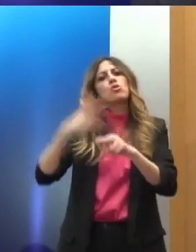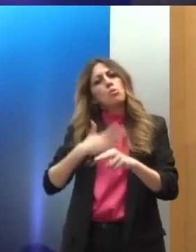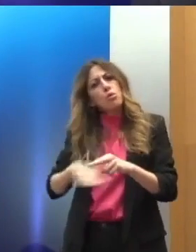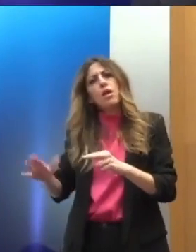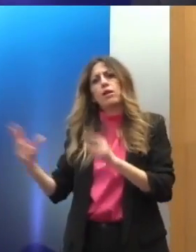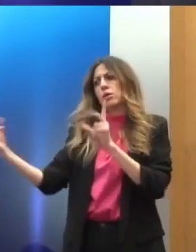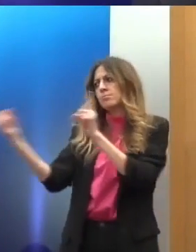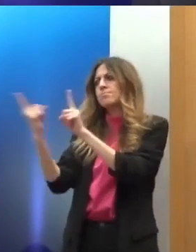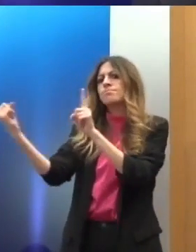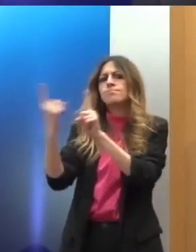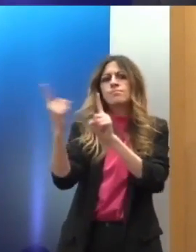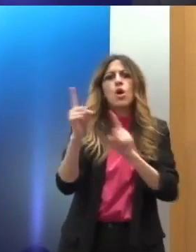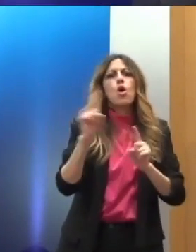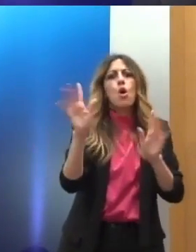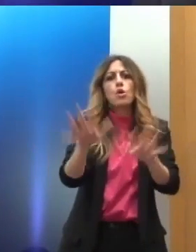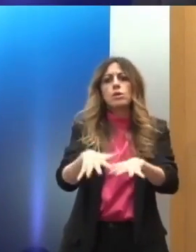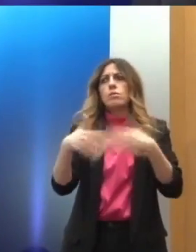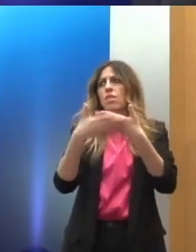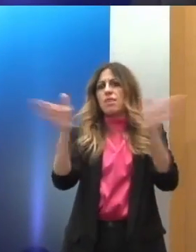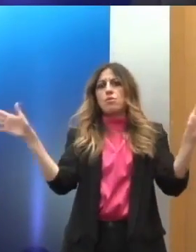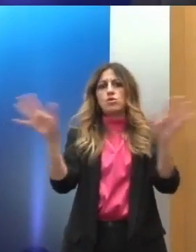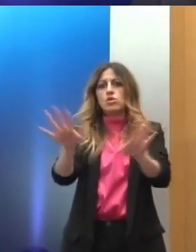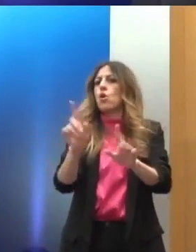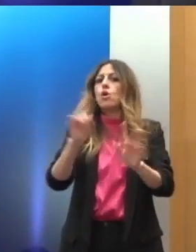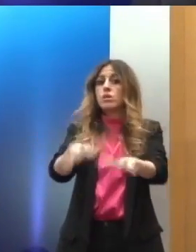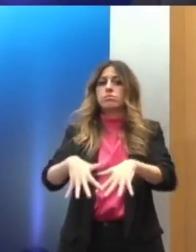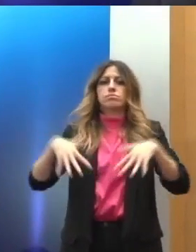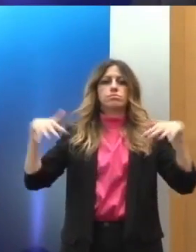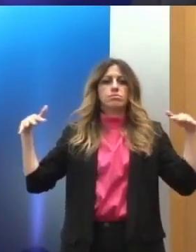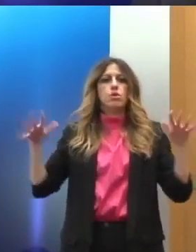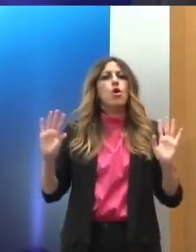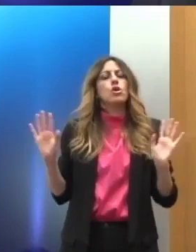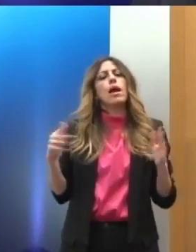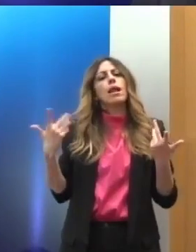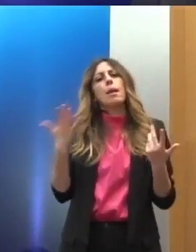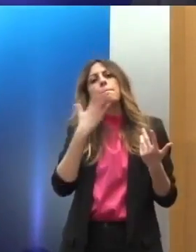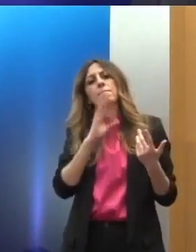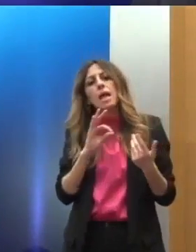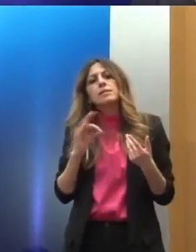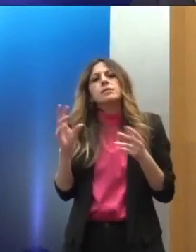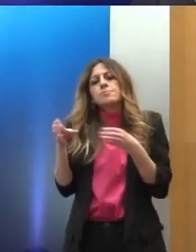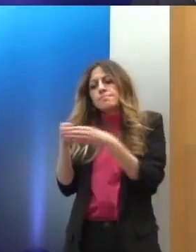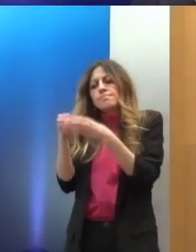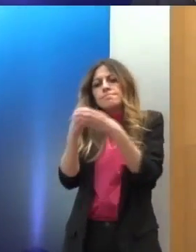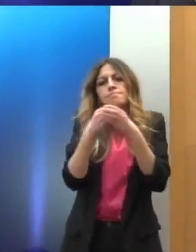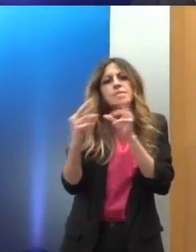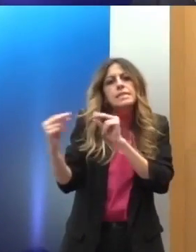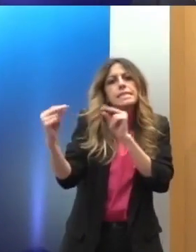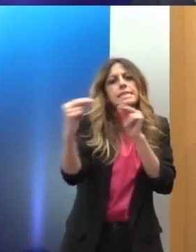Όχι πλέον ενώπιον κοινού, όχι ενώπιον της ολομελίας. Μια συζήτηση η οποία, όπως αντιλαμβάνεστε, μπορεί να είναι